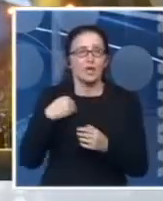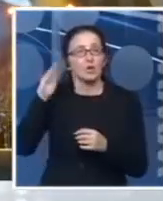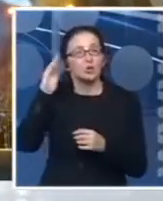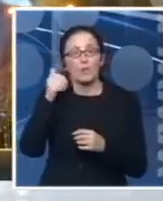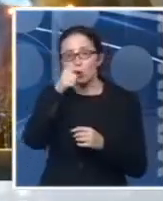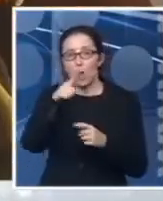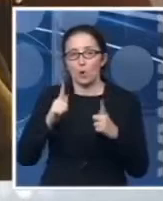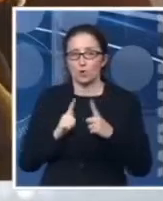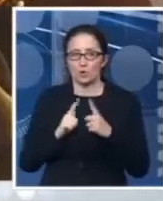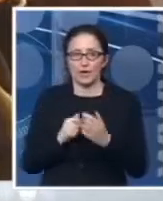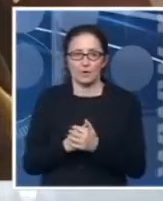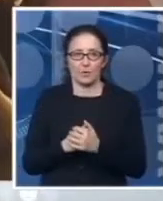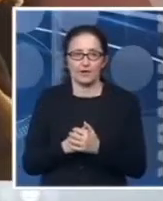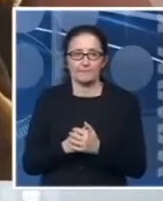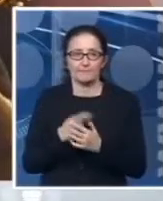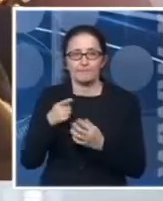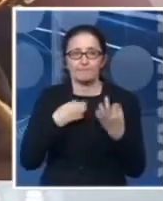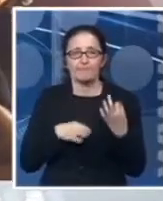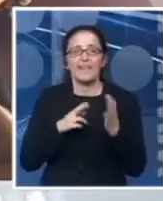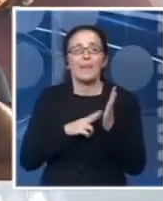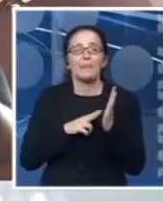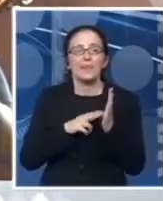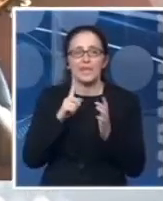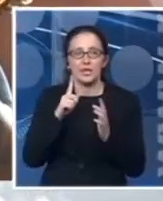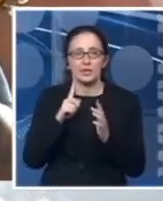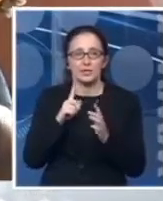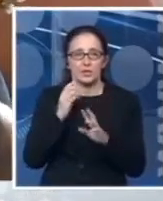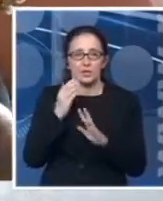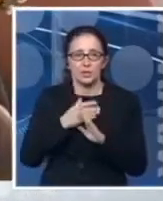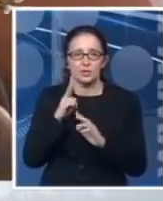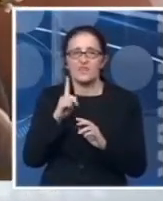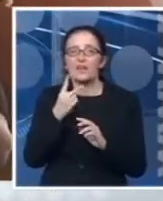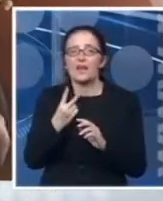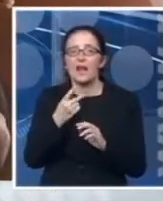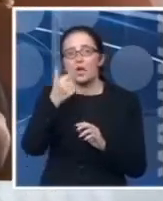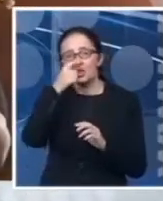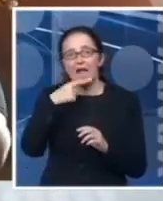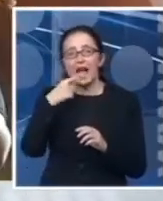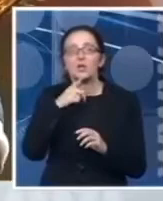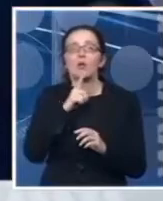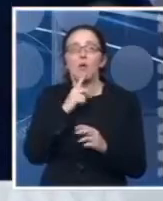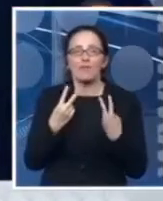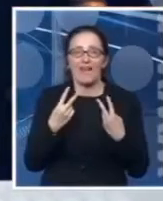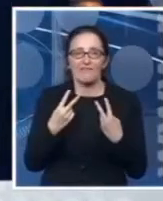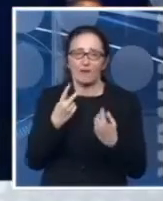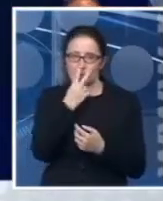očekuje od nastupa na Nišvilu i šta kažu oni koji su najvažniji, a to su gledalci.